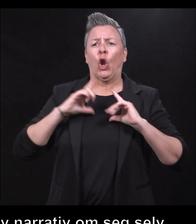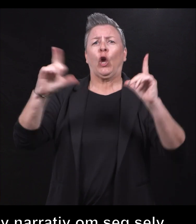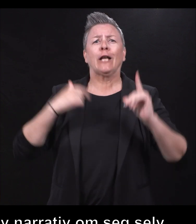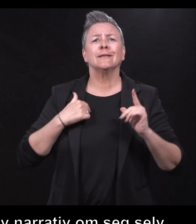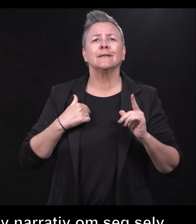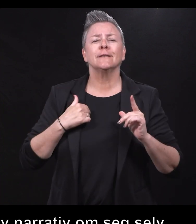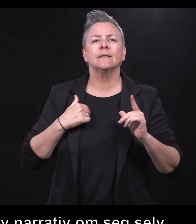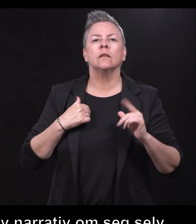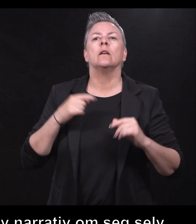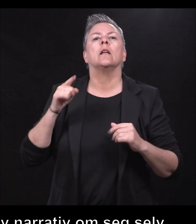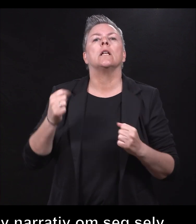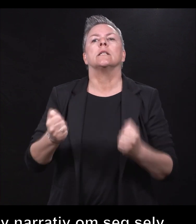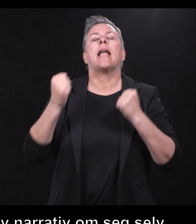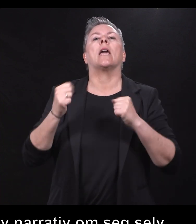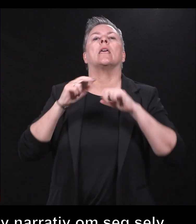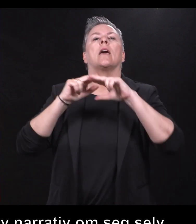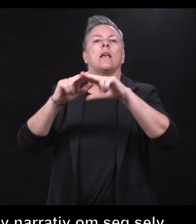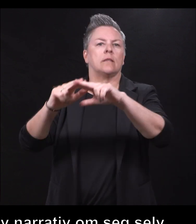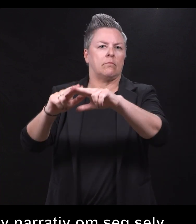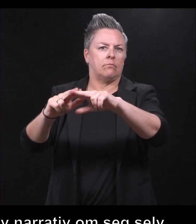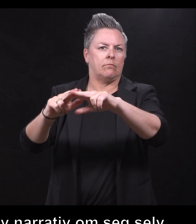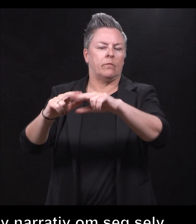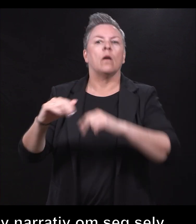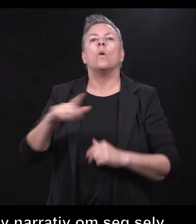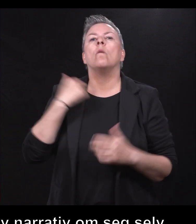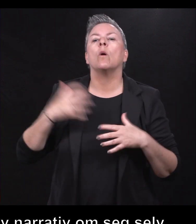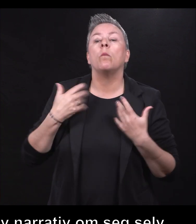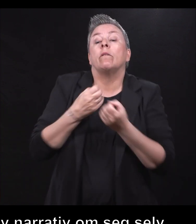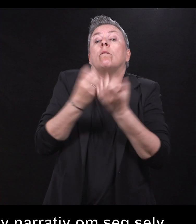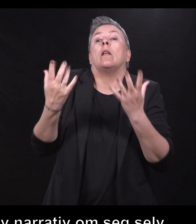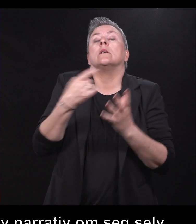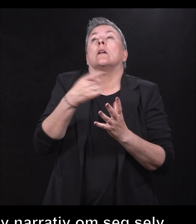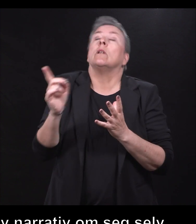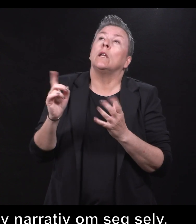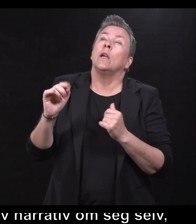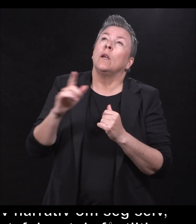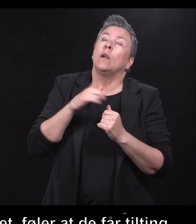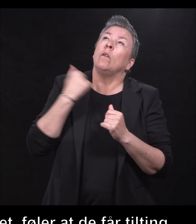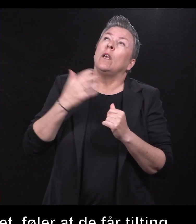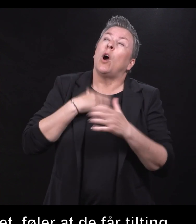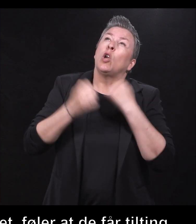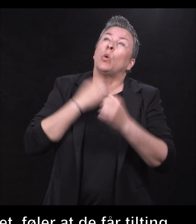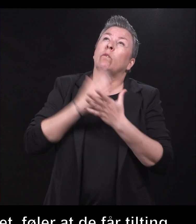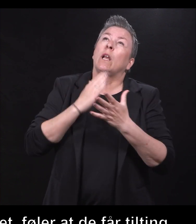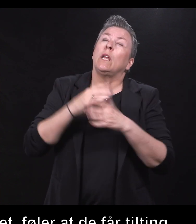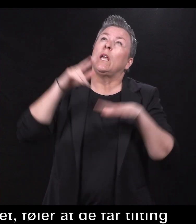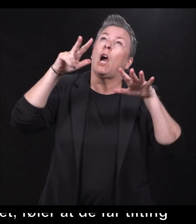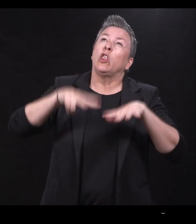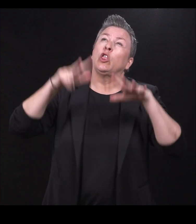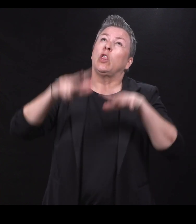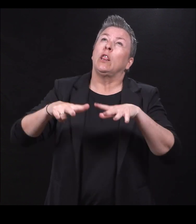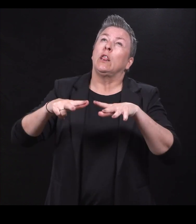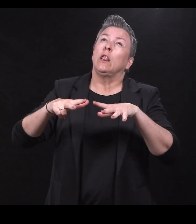Det er en veldig sterk reise, og vi opplever jo at de aller, aller fleste, nå har vi gjort ferdig 18 takk til nesten 600 ungdommer,